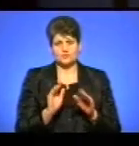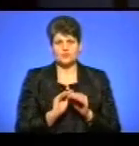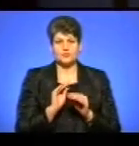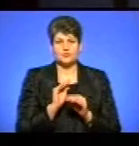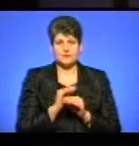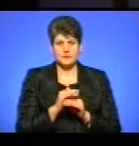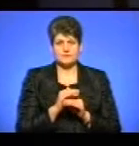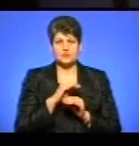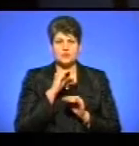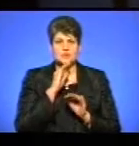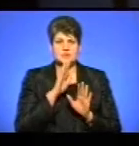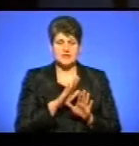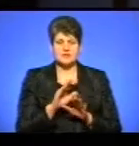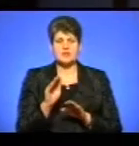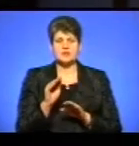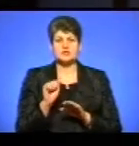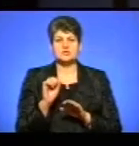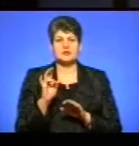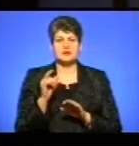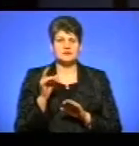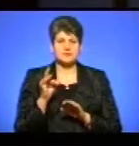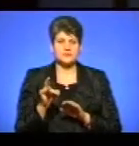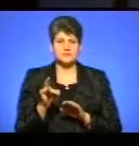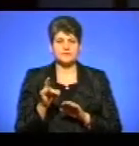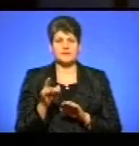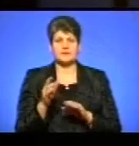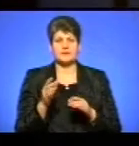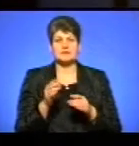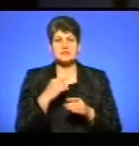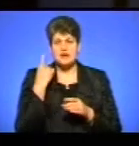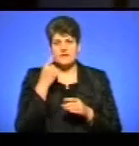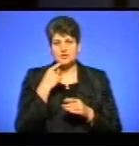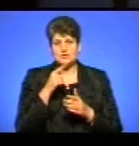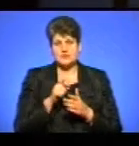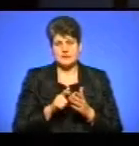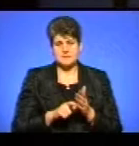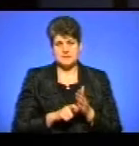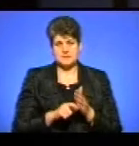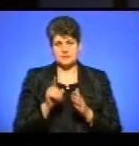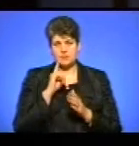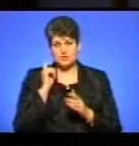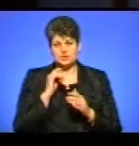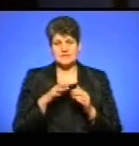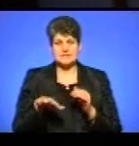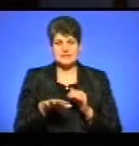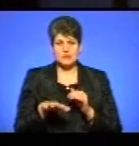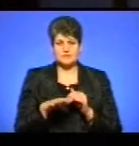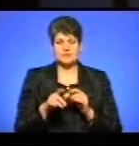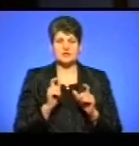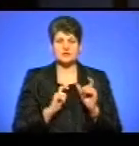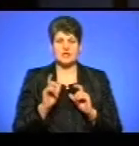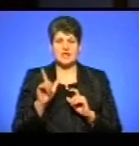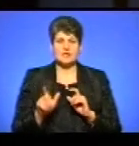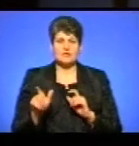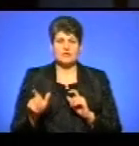достатньо жанр, який сьогодні не має належної уваги – це авторська пісня. Молодіжне середовище, студентство, воно